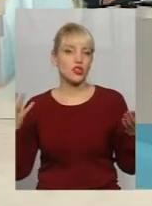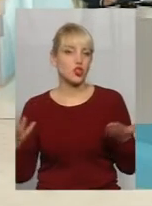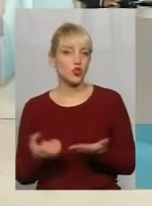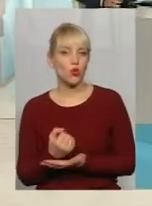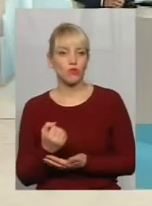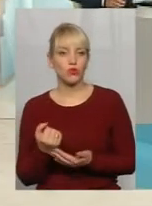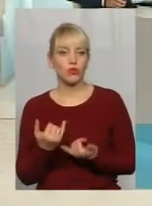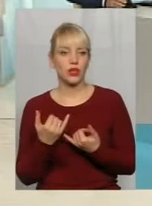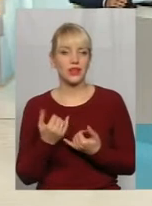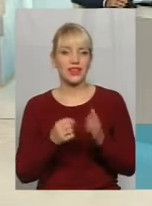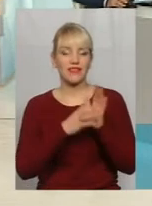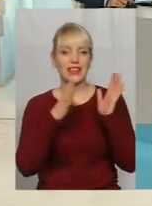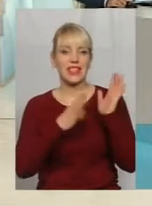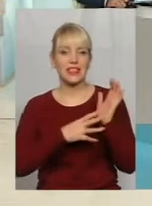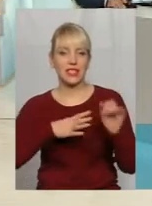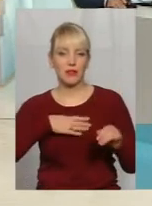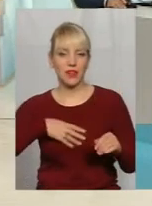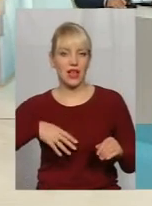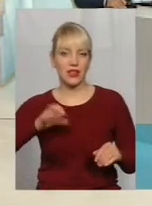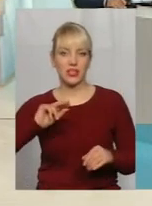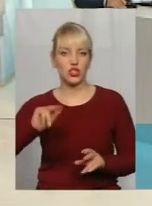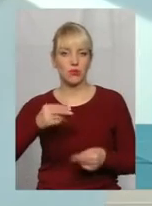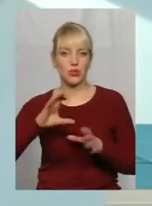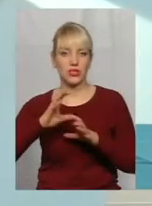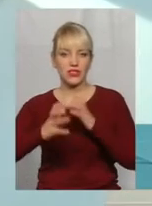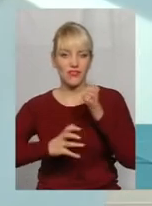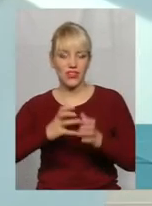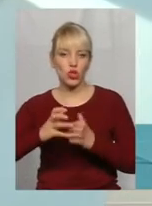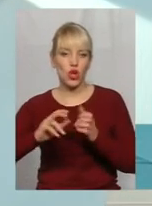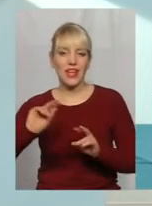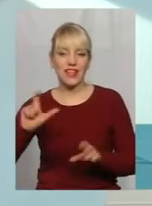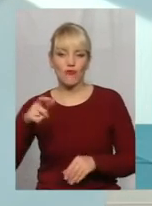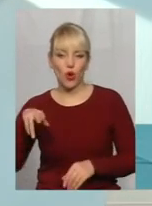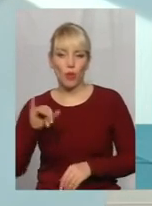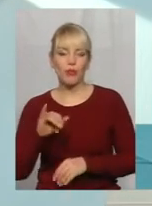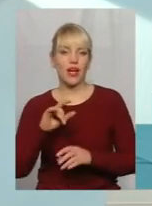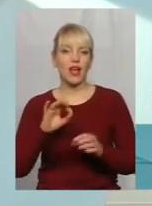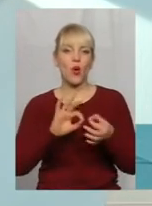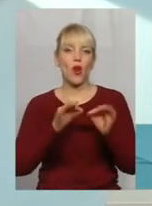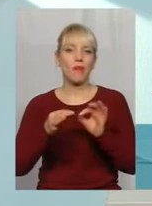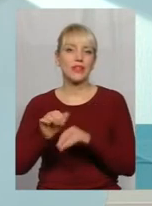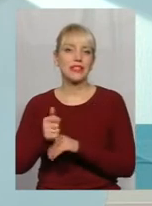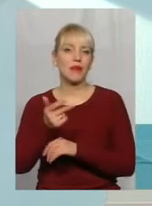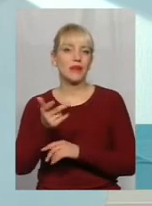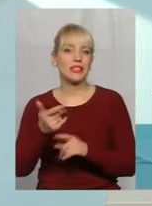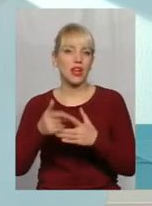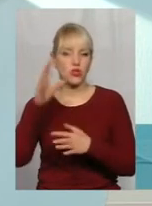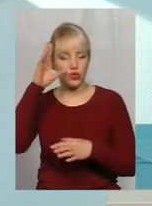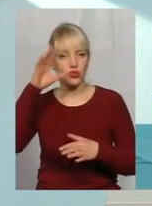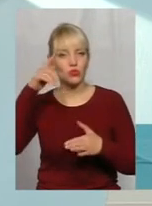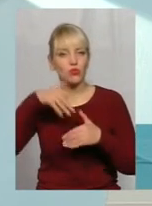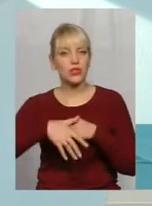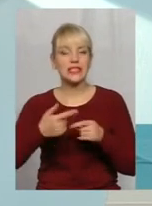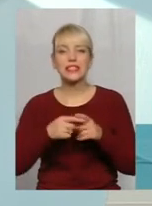Яка добула 19 медалей на чемпіонатах світу Європи і олімпійська призерка. То я просто кажу, ви зрозумієте, що це